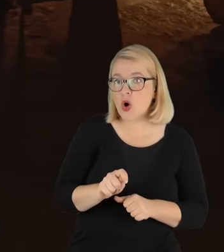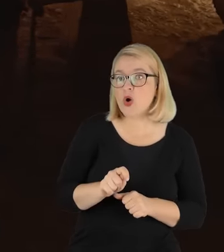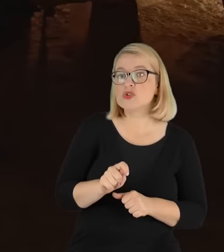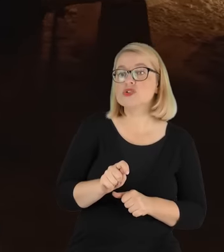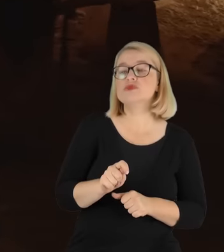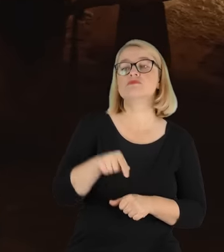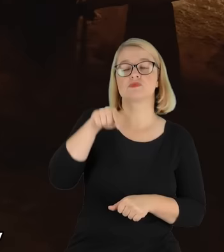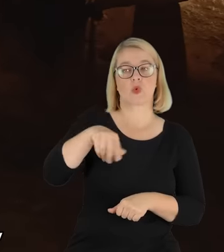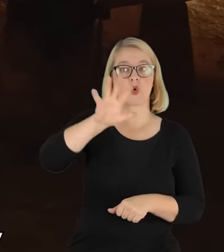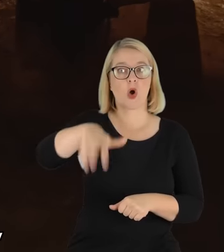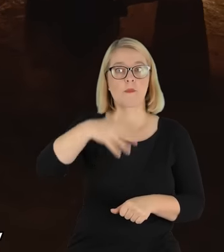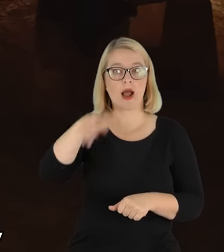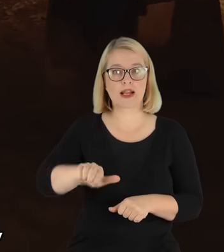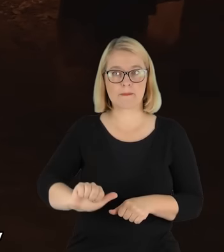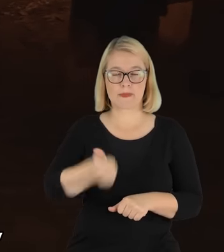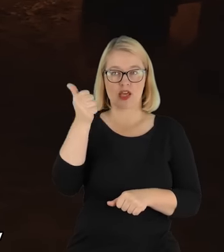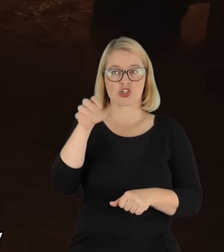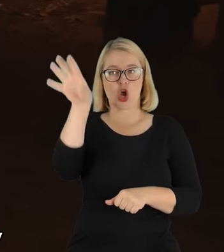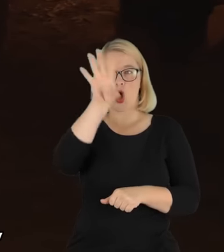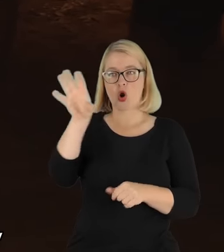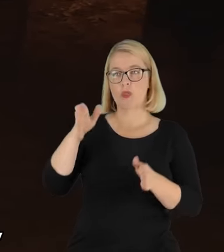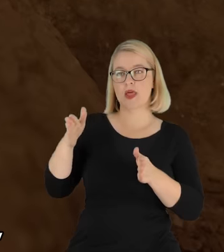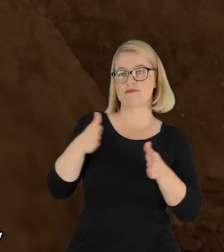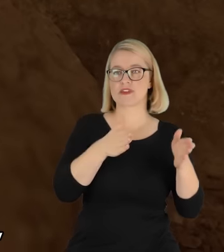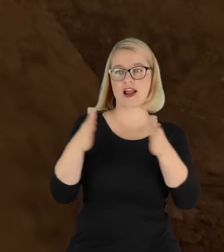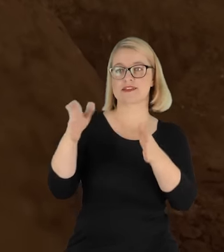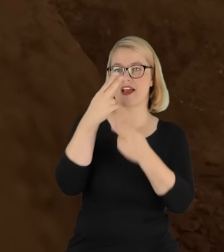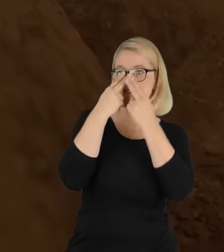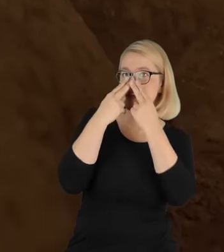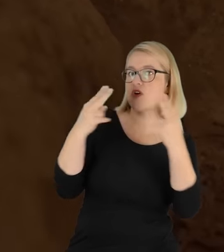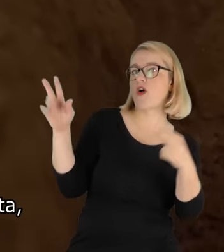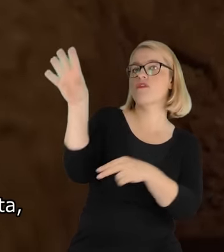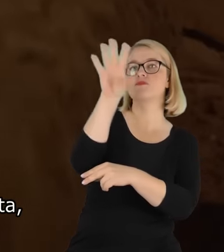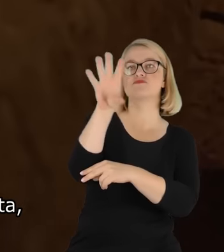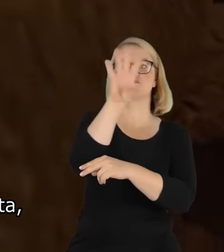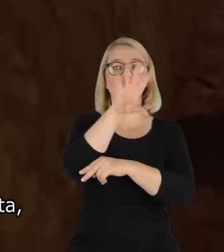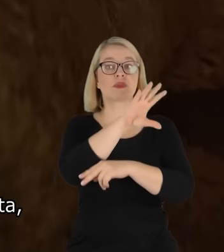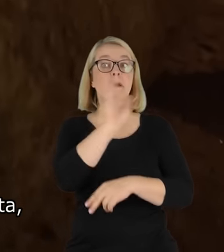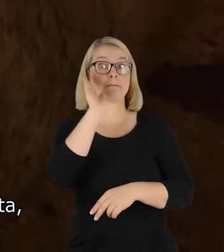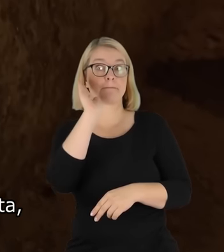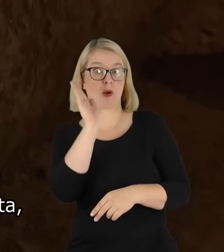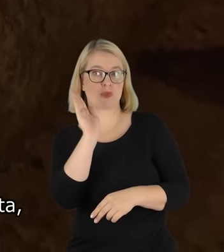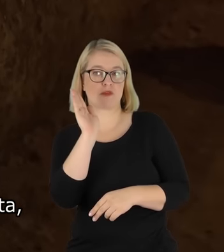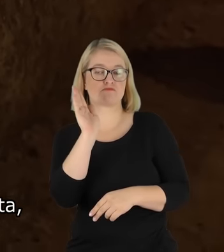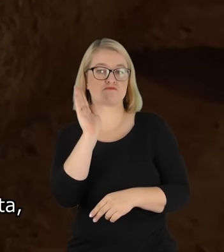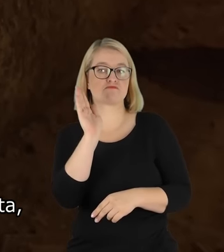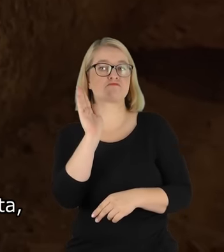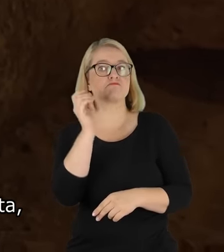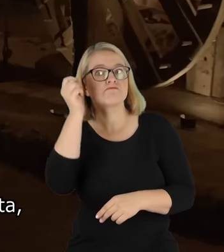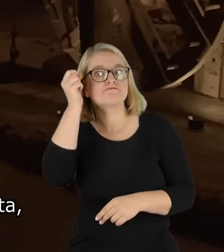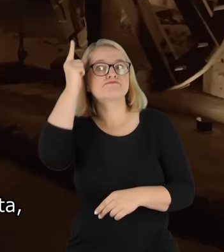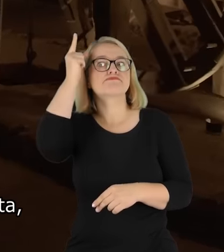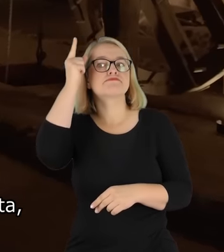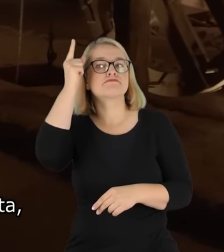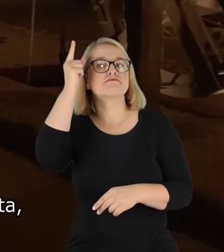schodzący do kopalni najpierw ogląda trasę widokową. Natomiast ideą było to, żeby